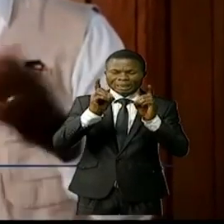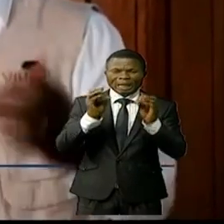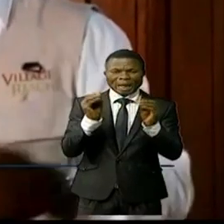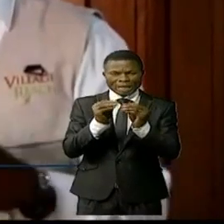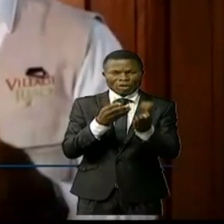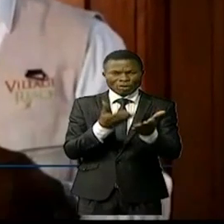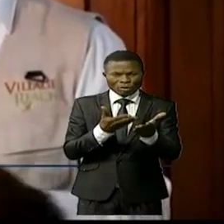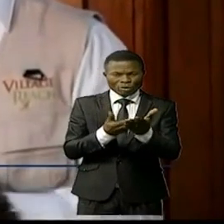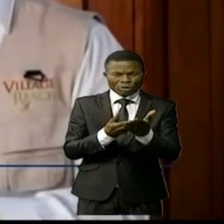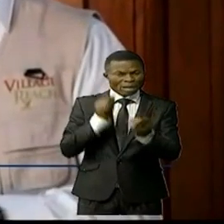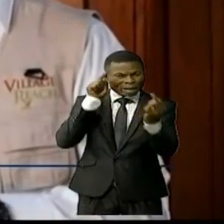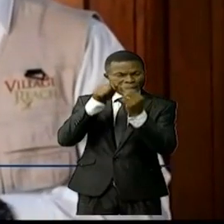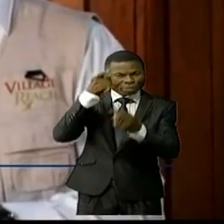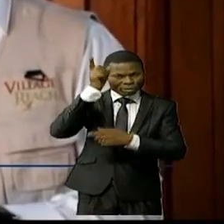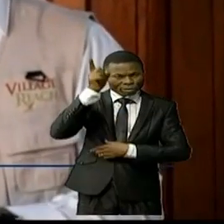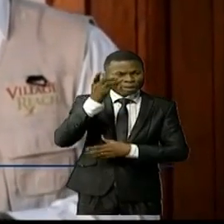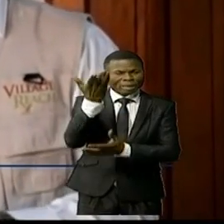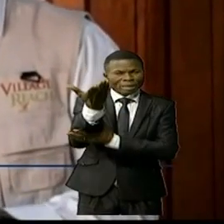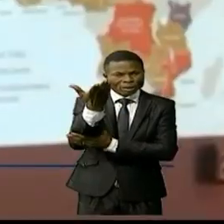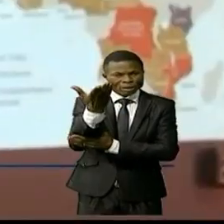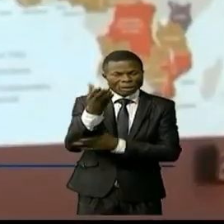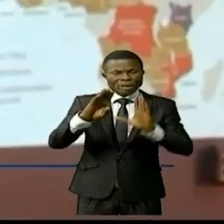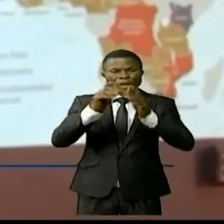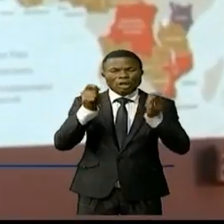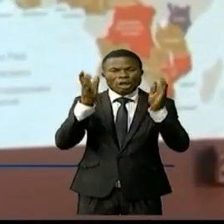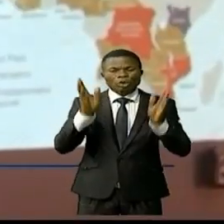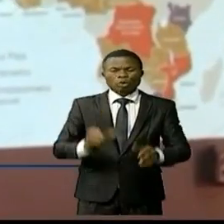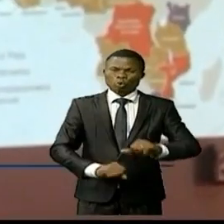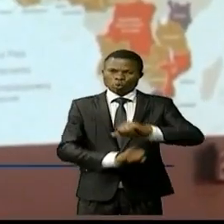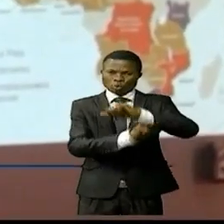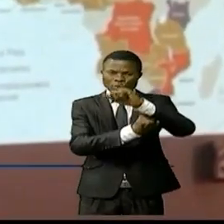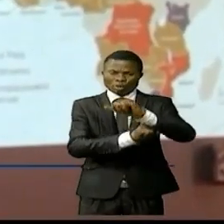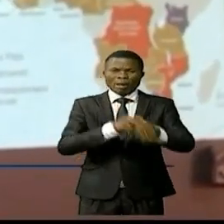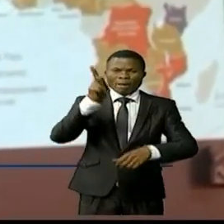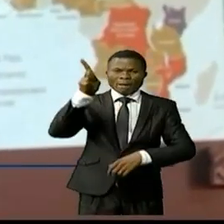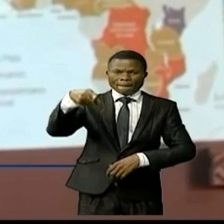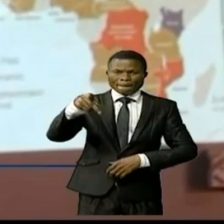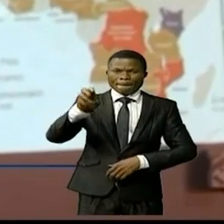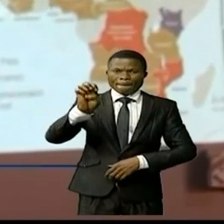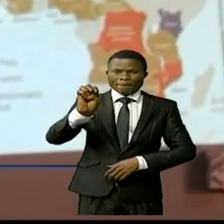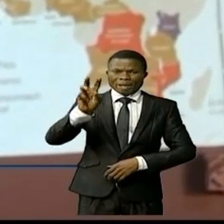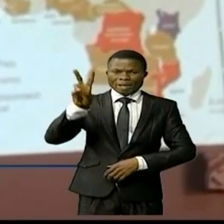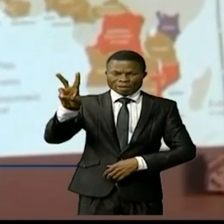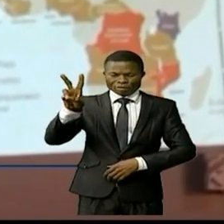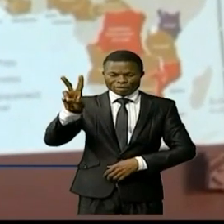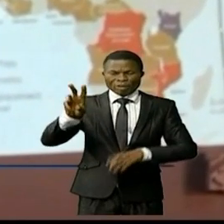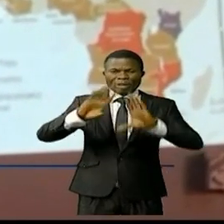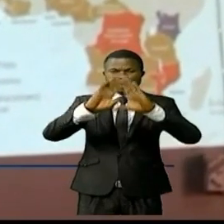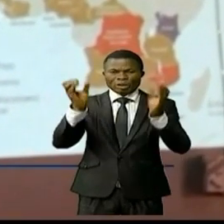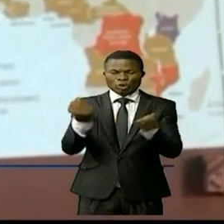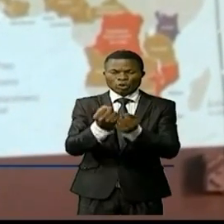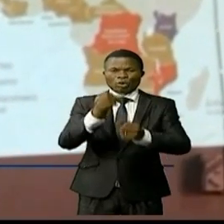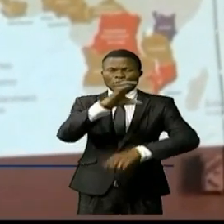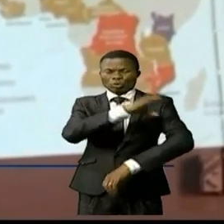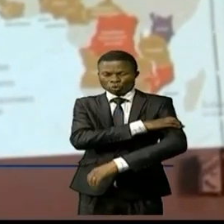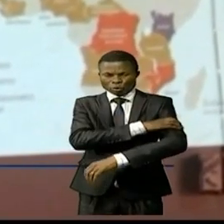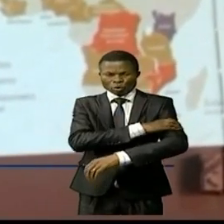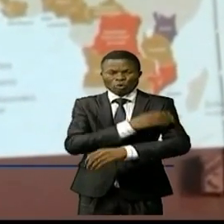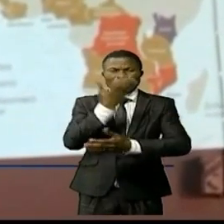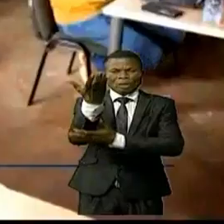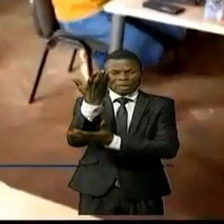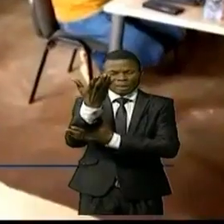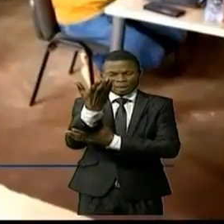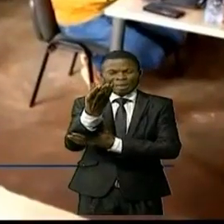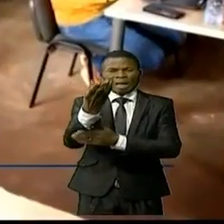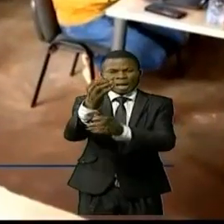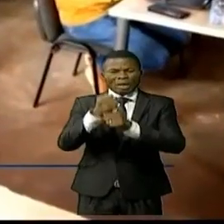avait pour objectif d'inviter les médias à accompagner les PEV et les organisations de la société civile dans les prévoyés pour la mobilisation du